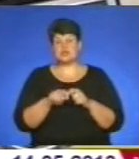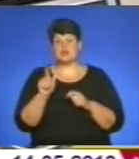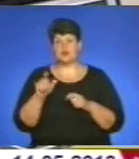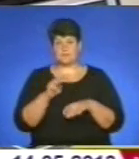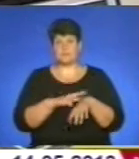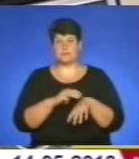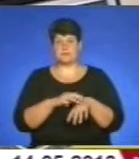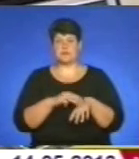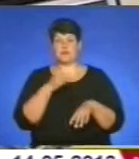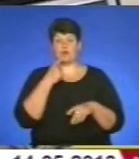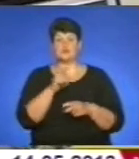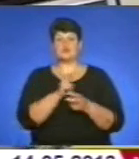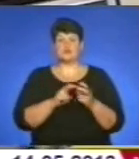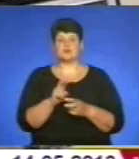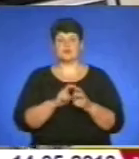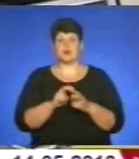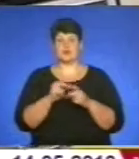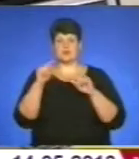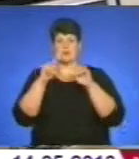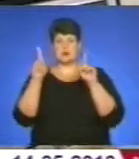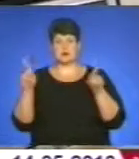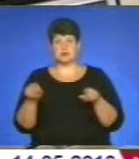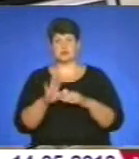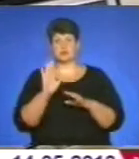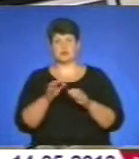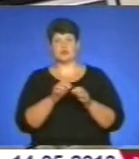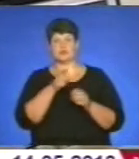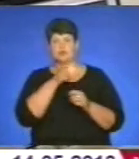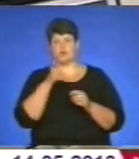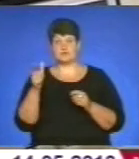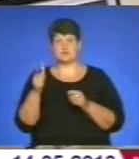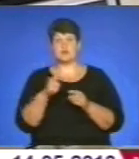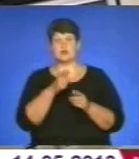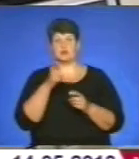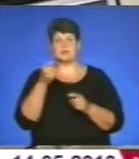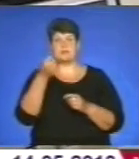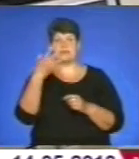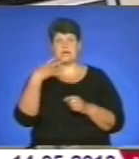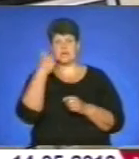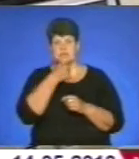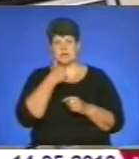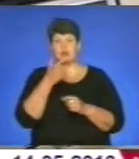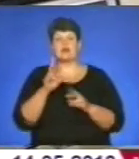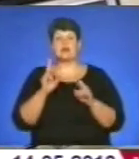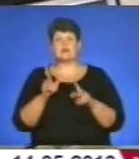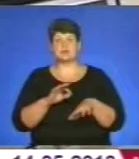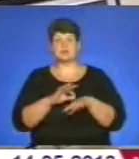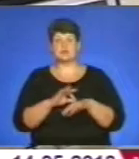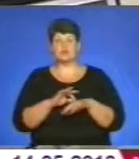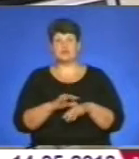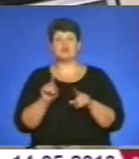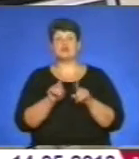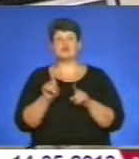ведуться пошуки, і пошуки триватимуть на протязі 15 років. Як вони ведуться, і що з